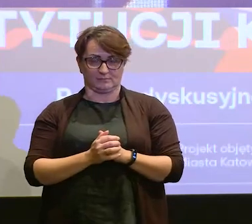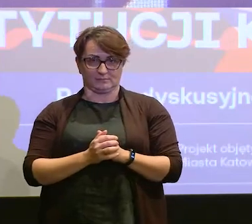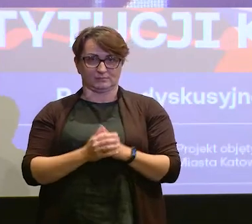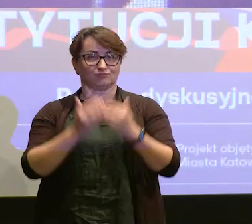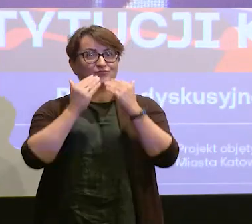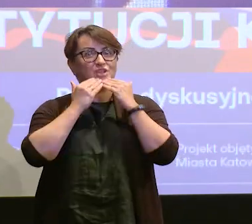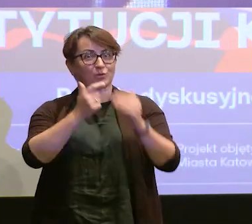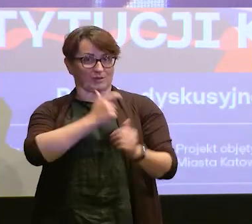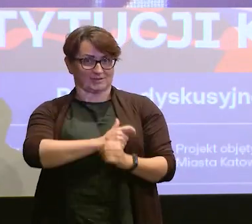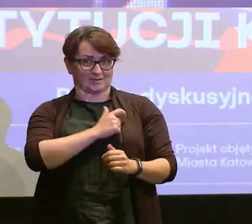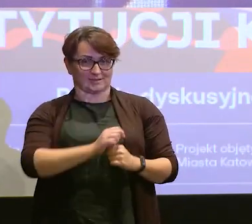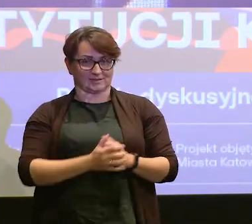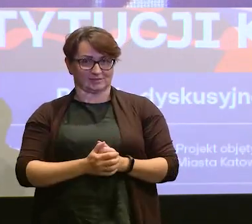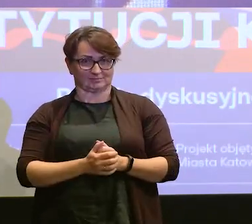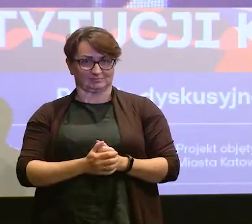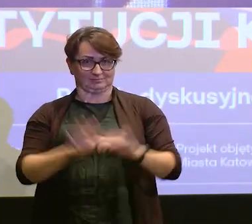Dziękuję serdecznie.